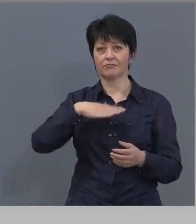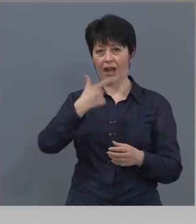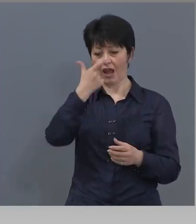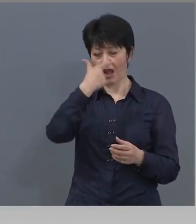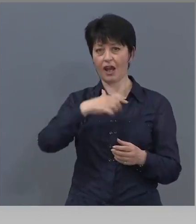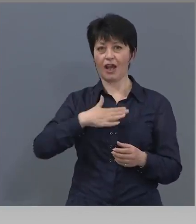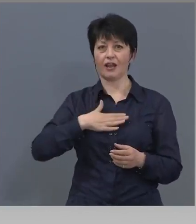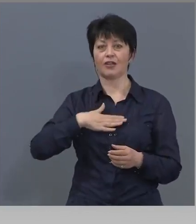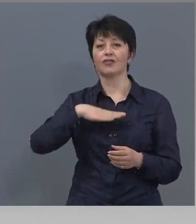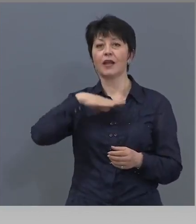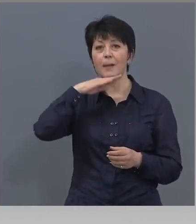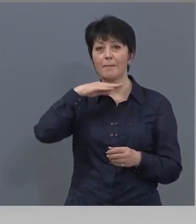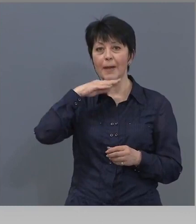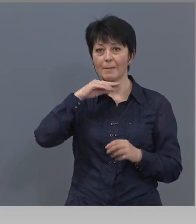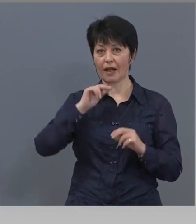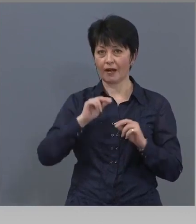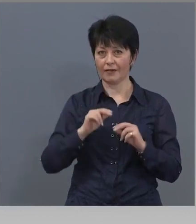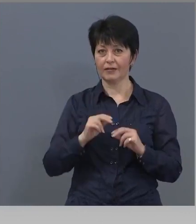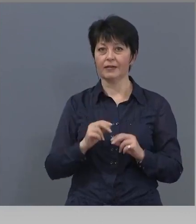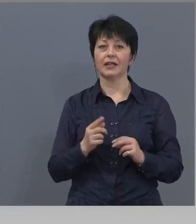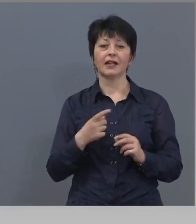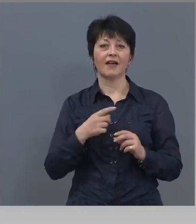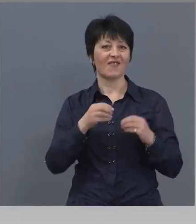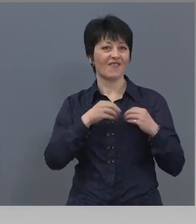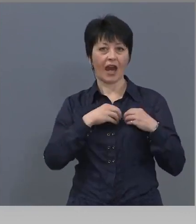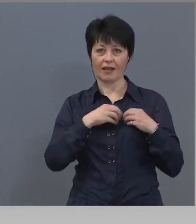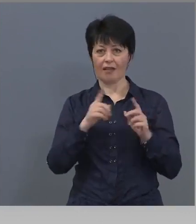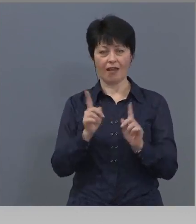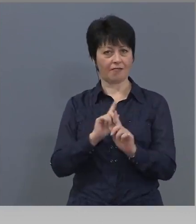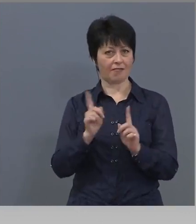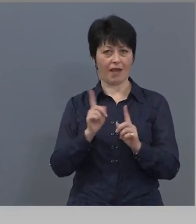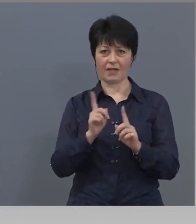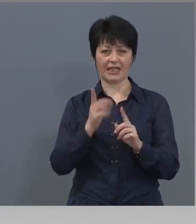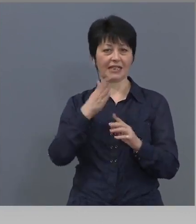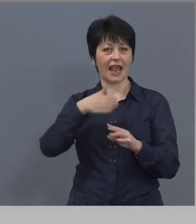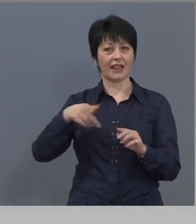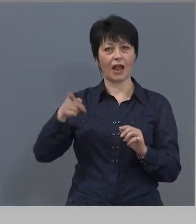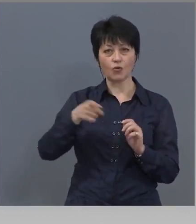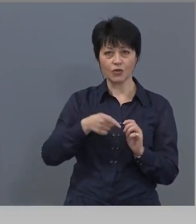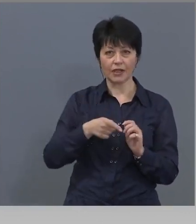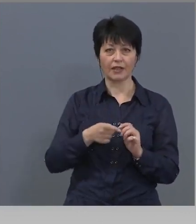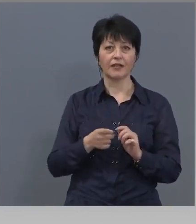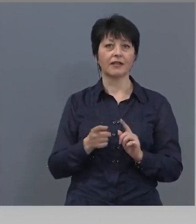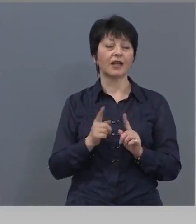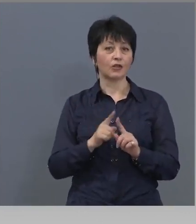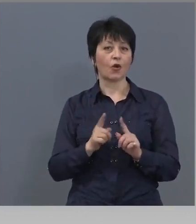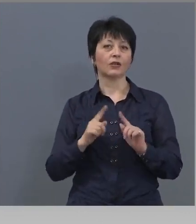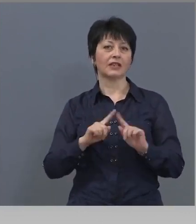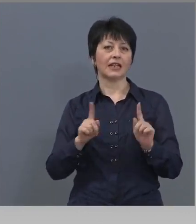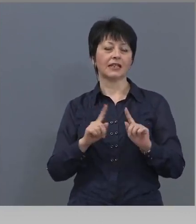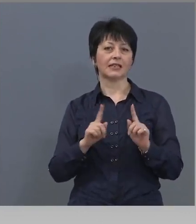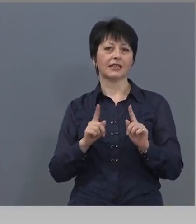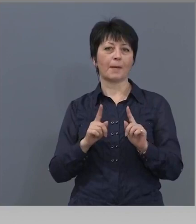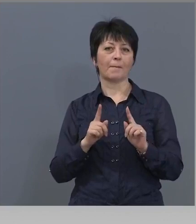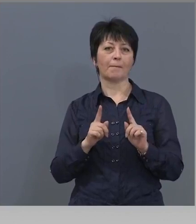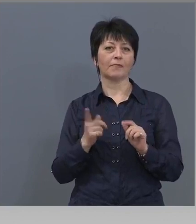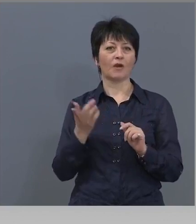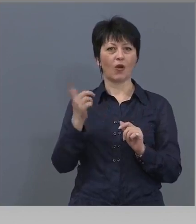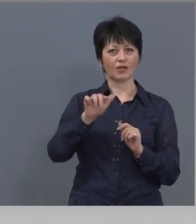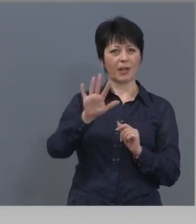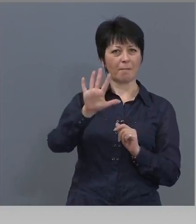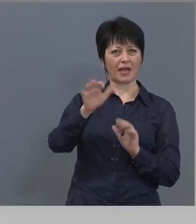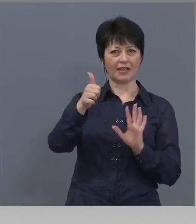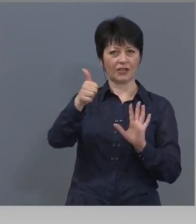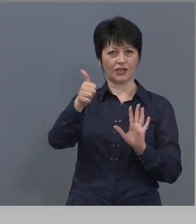никакъв начин вярата ми няма да пострада, но за да не съм с един и още пет-шест души